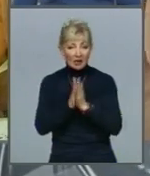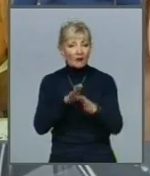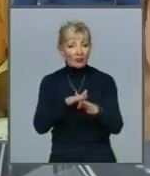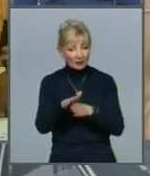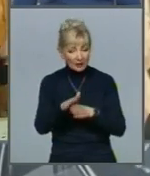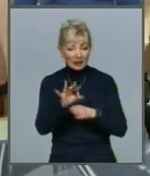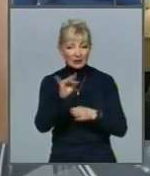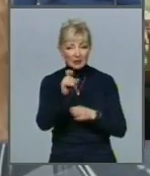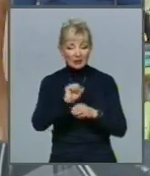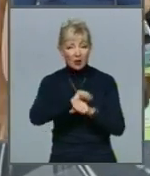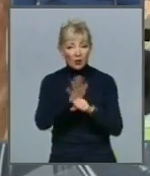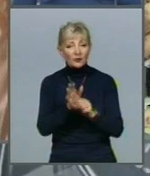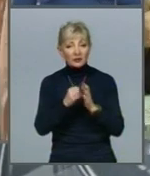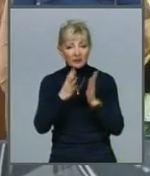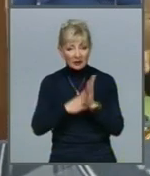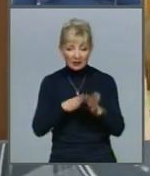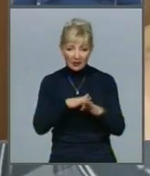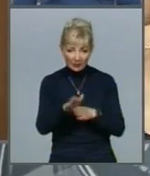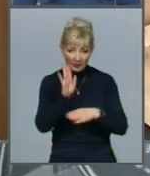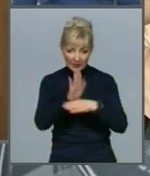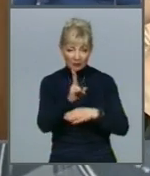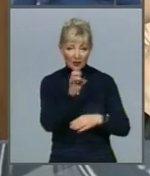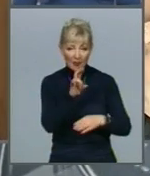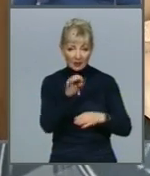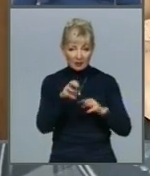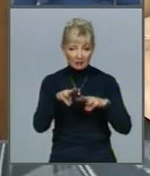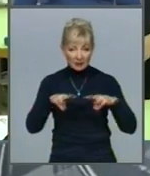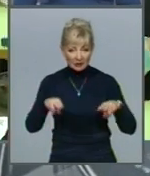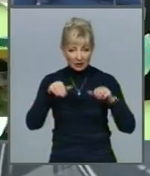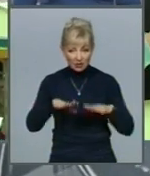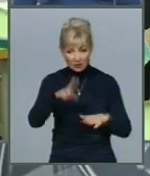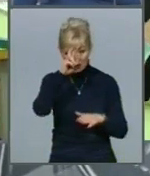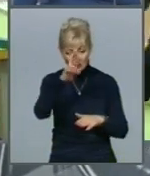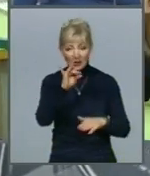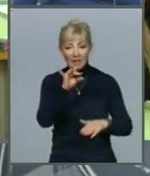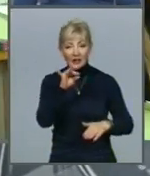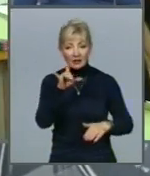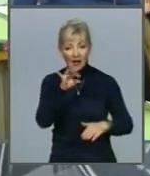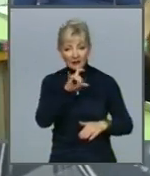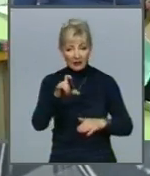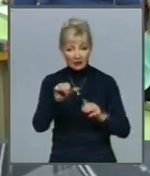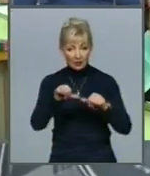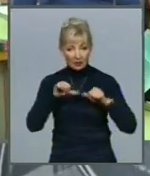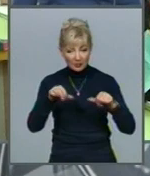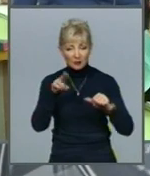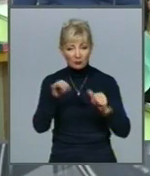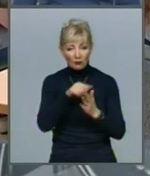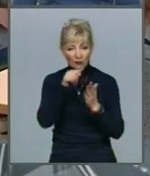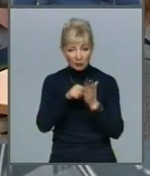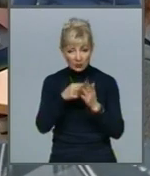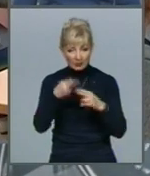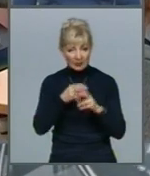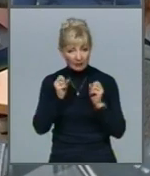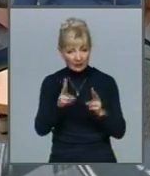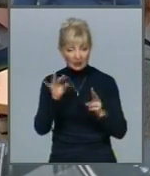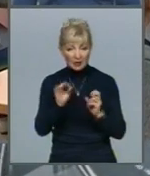водяться через COVID-19 Виконувати постанови Кабміну, рішення державних та регіональних комісій з питань техногенно-екологічної безпеки та надзвичайних